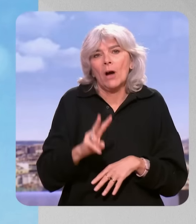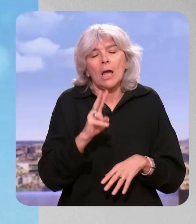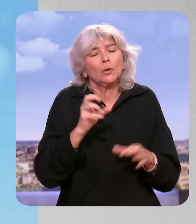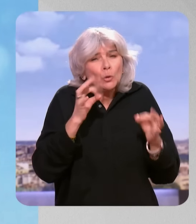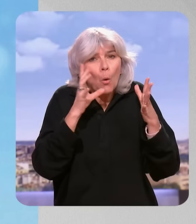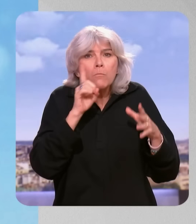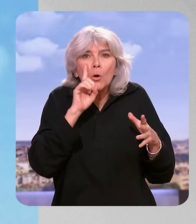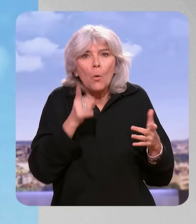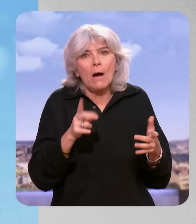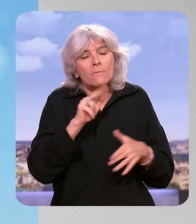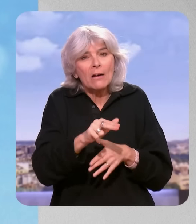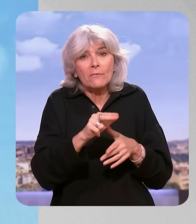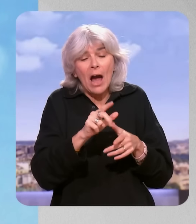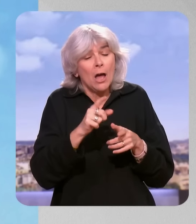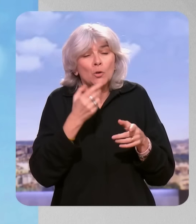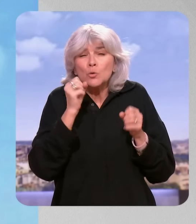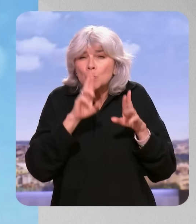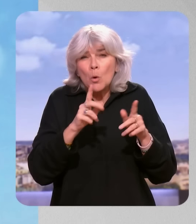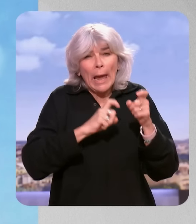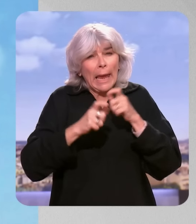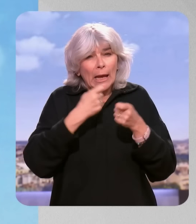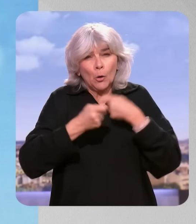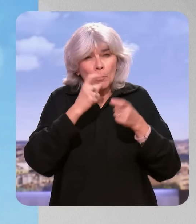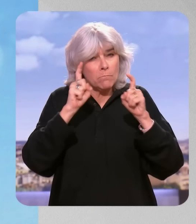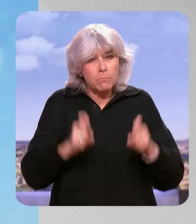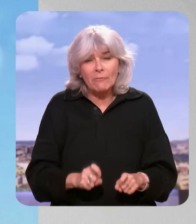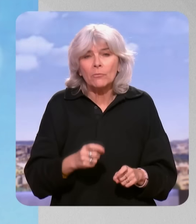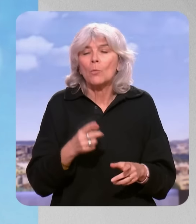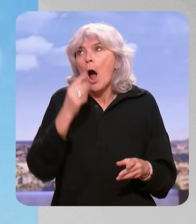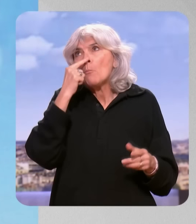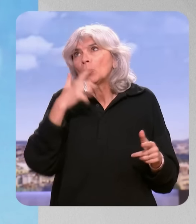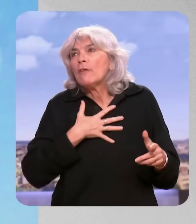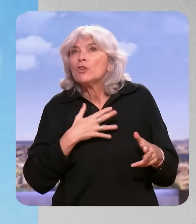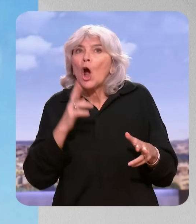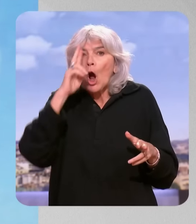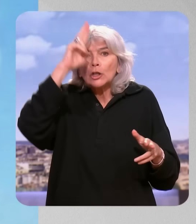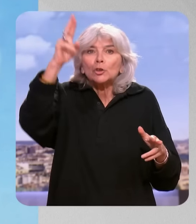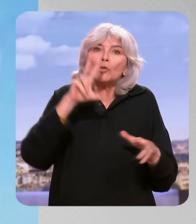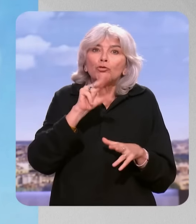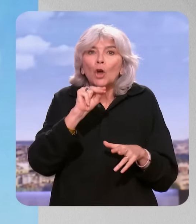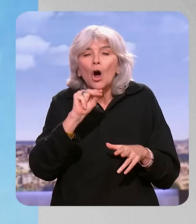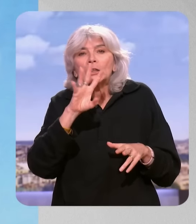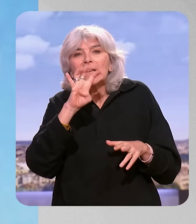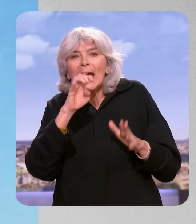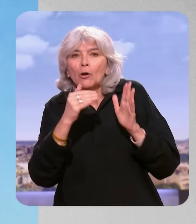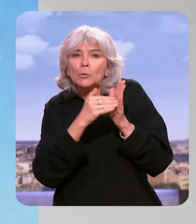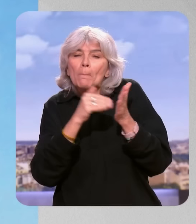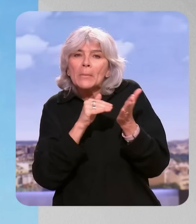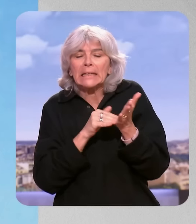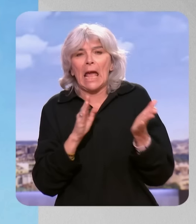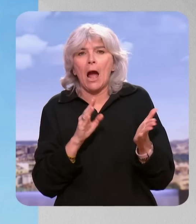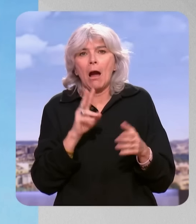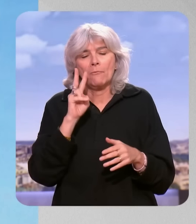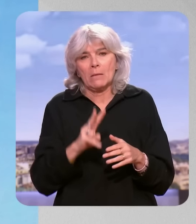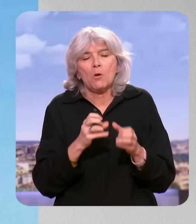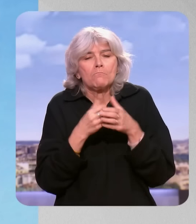beaucoup trop parce qu'il y aura un effet récessif. Je pense que quelque chose de raisonnable, c'était 30 à 40 milliards, mais très,